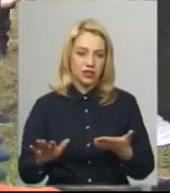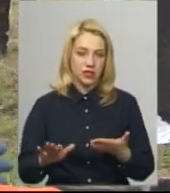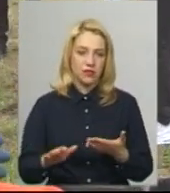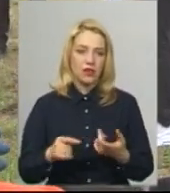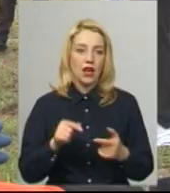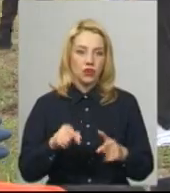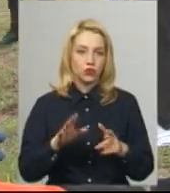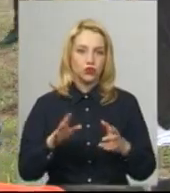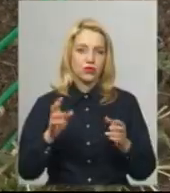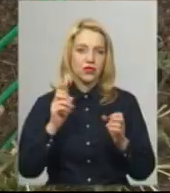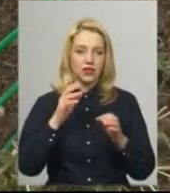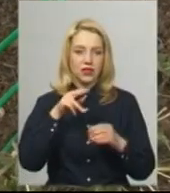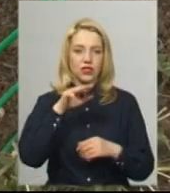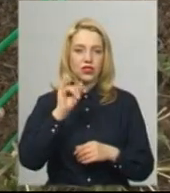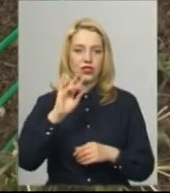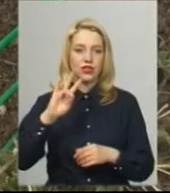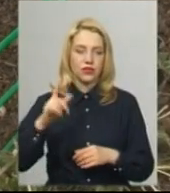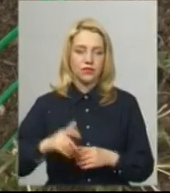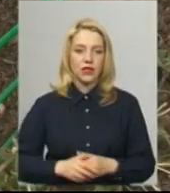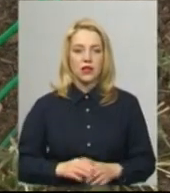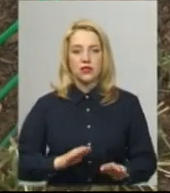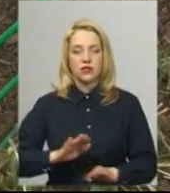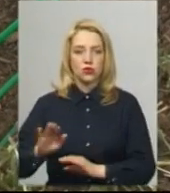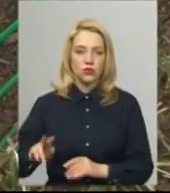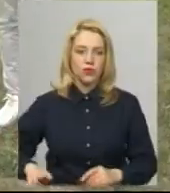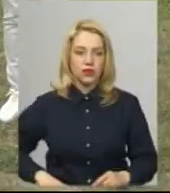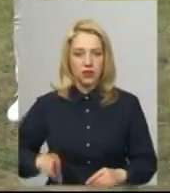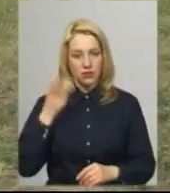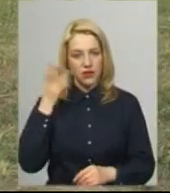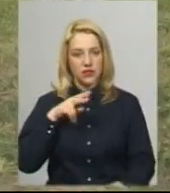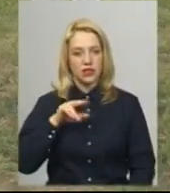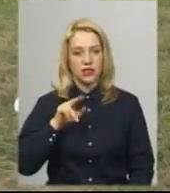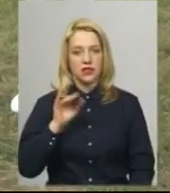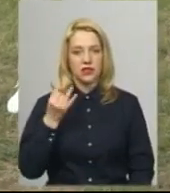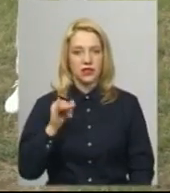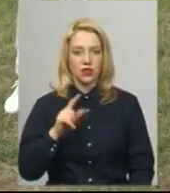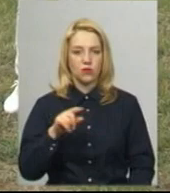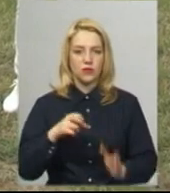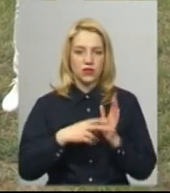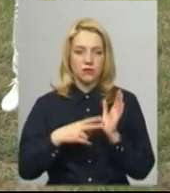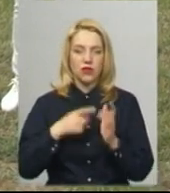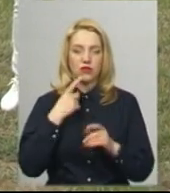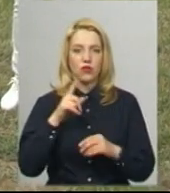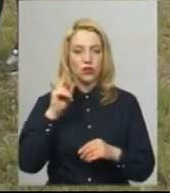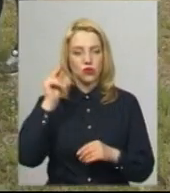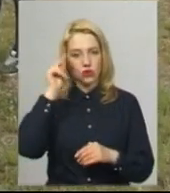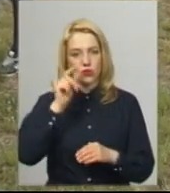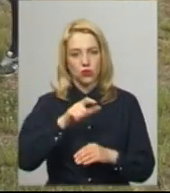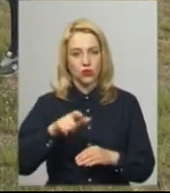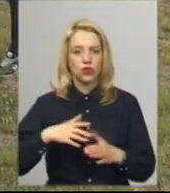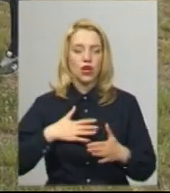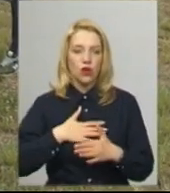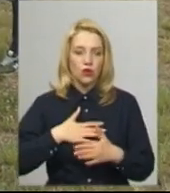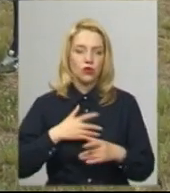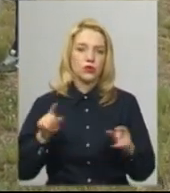затінок для відпочиваючих». Заступниця директора Хмельницького ліцею номер 17 Алла Шпилюк каже, учні люблять організовувати різноманітні